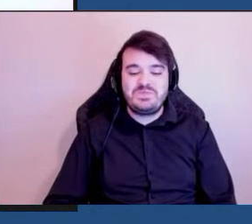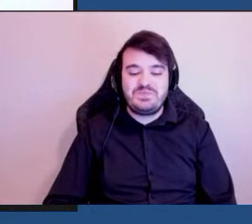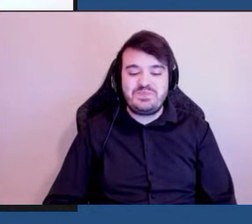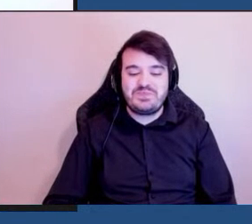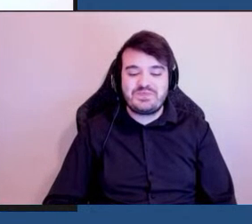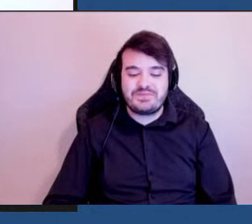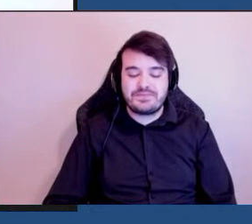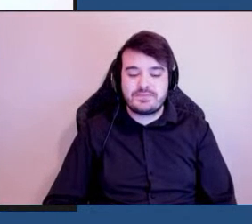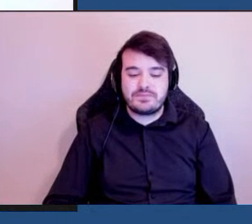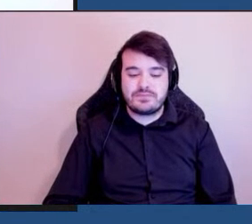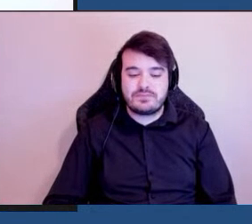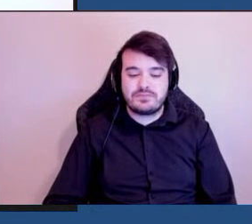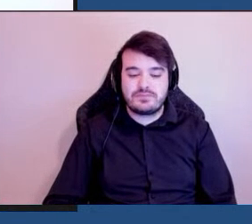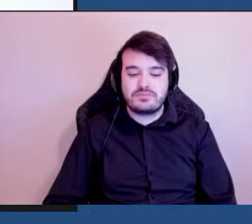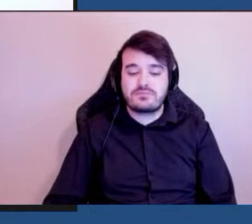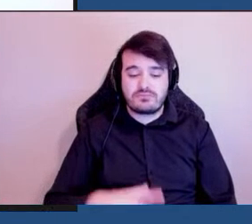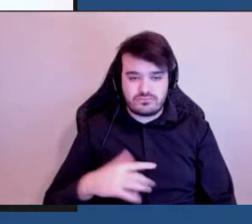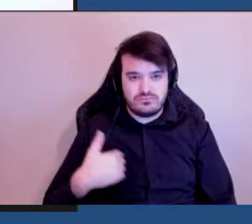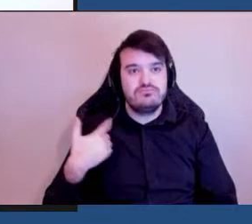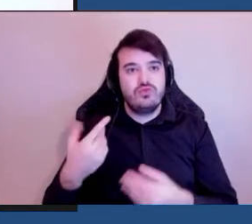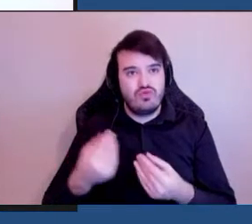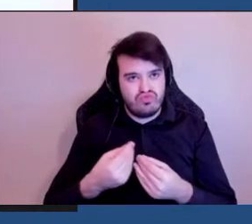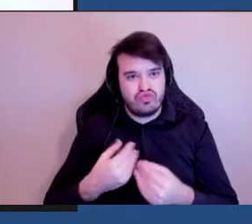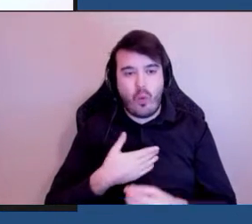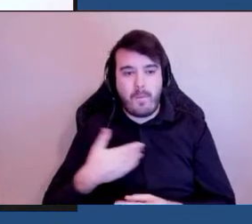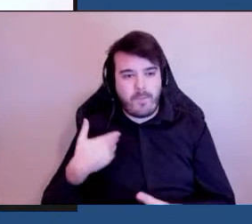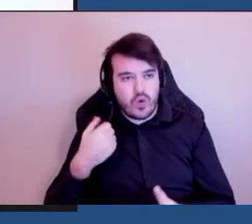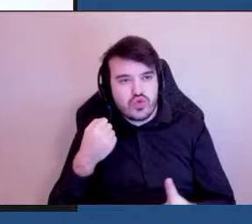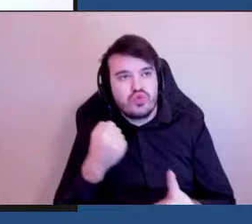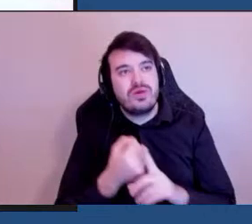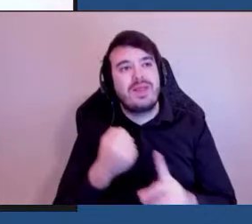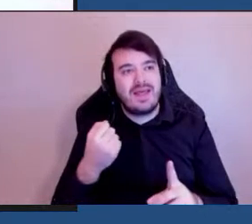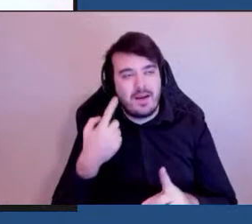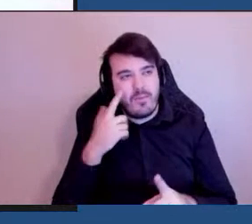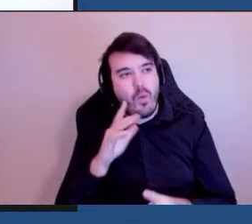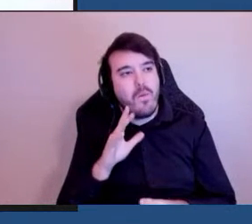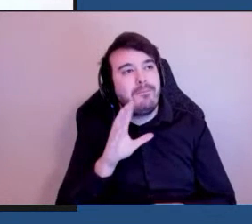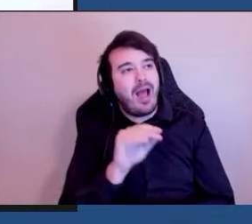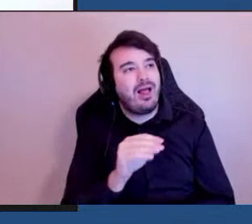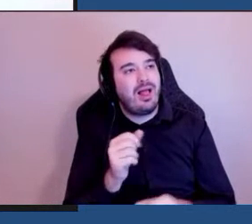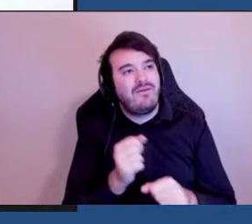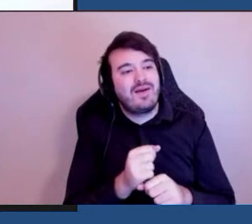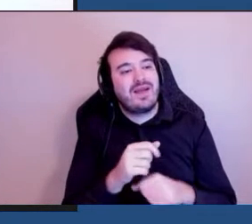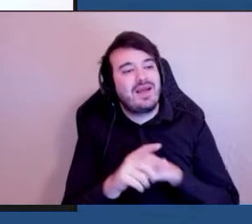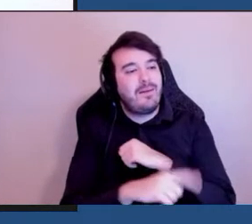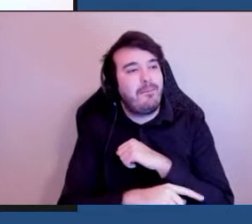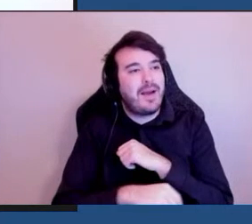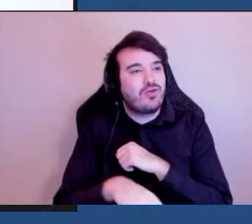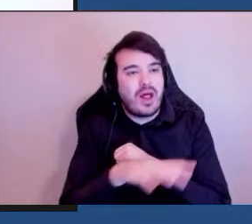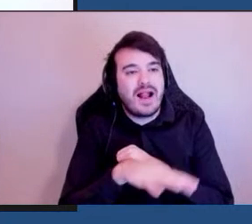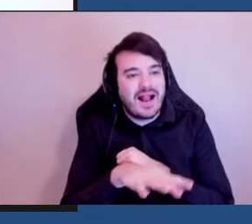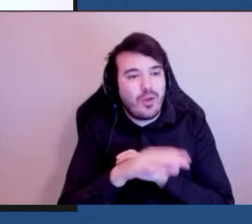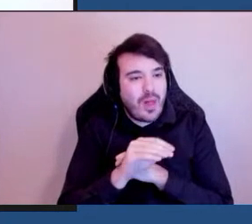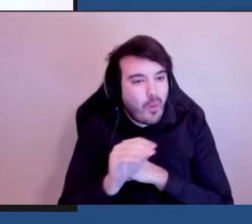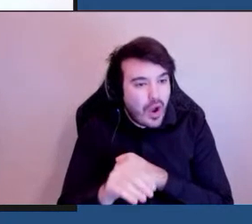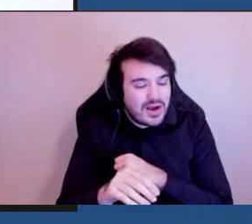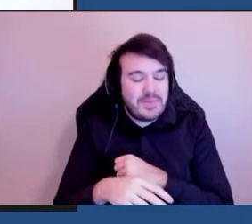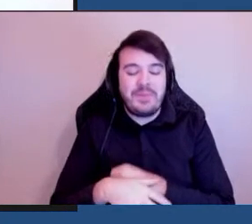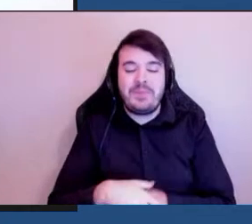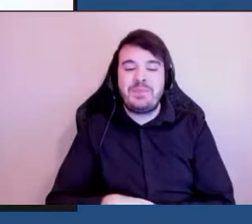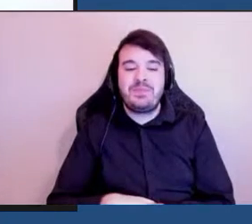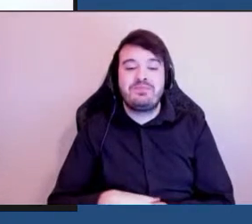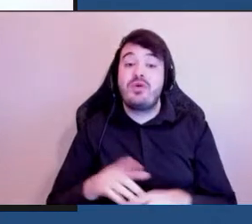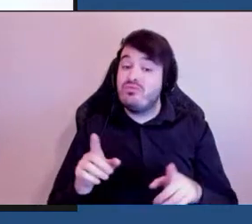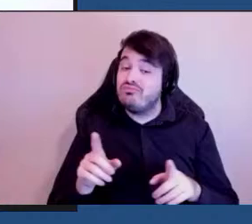J'ai eu beaucoup d'opportunités pour parler au personnel d'Ottawa et